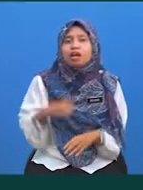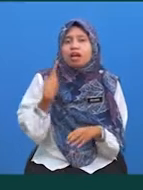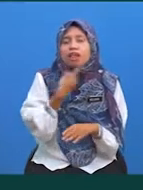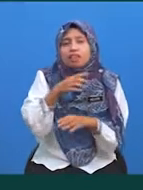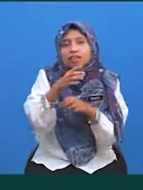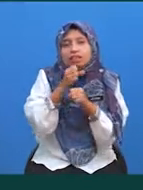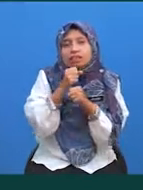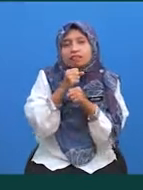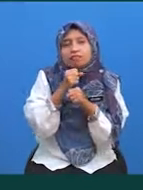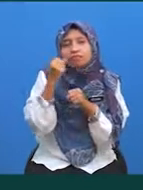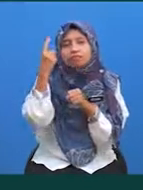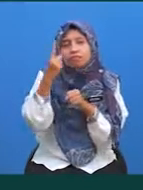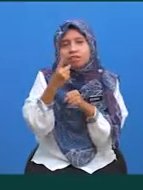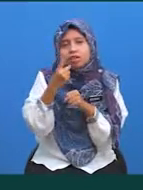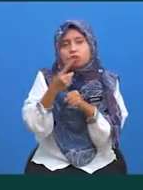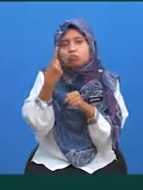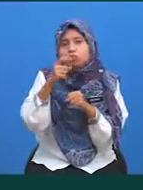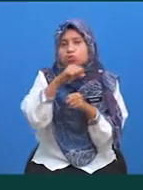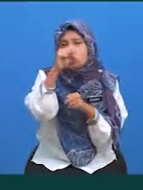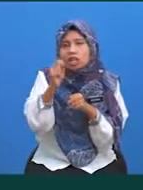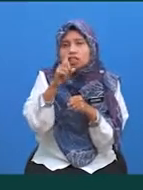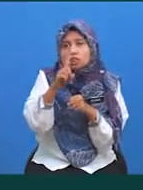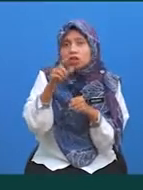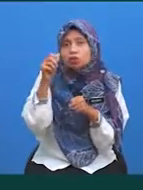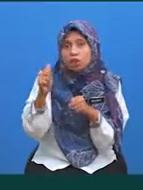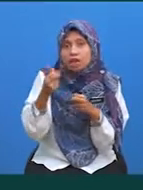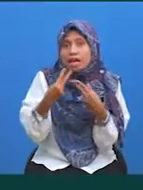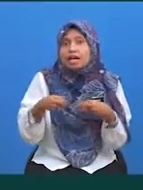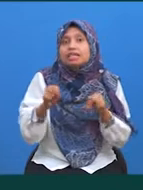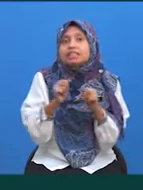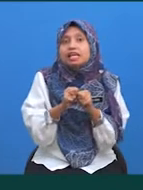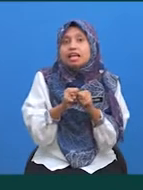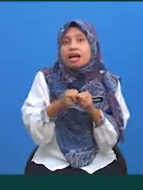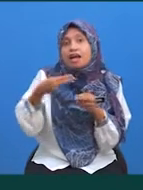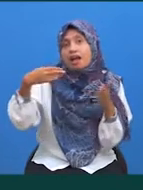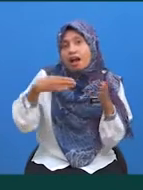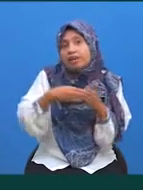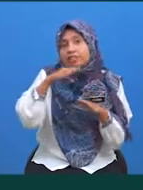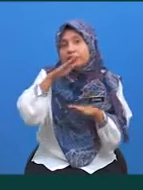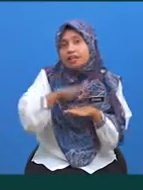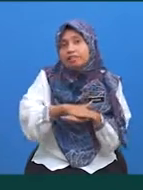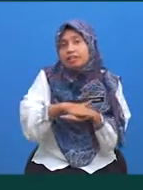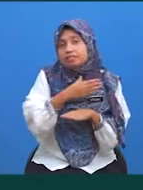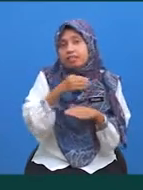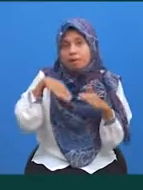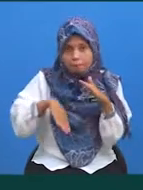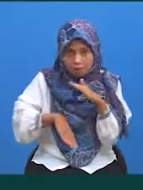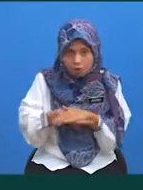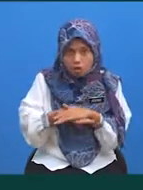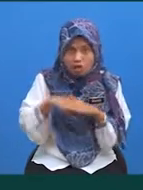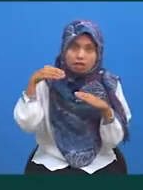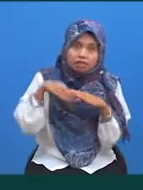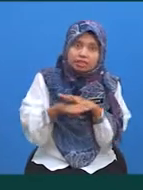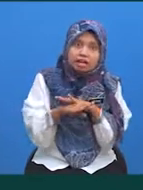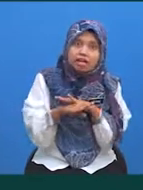dapati pada soalan 1A Nilai hat atas dan bawah dalam